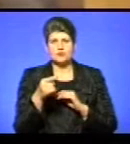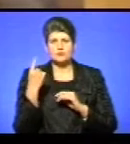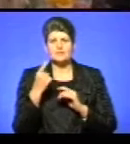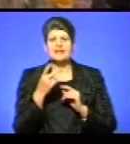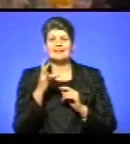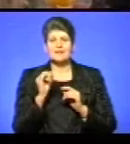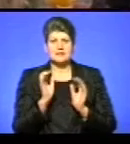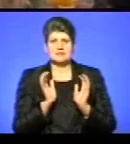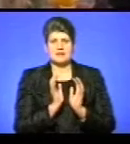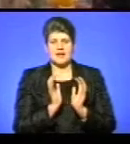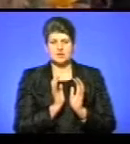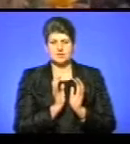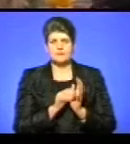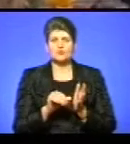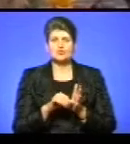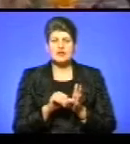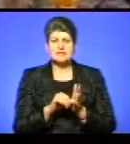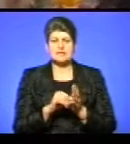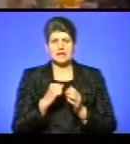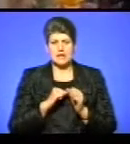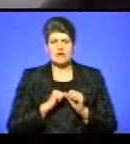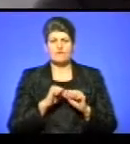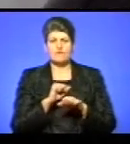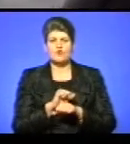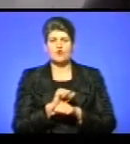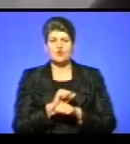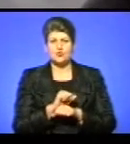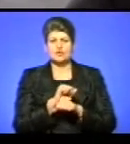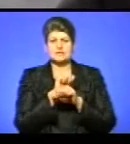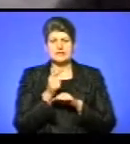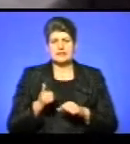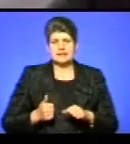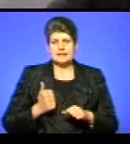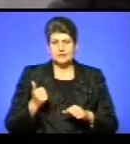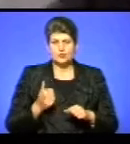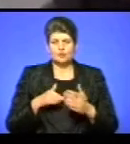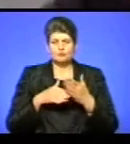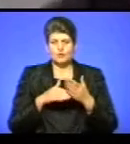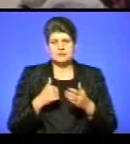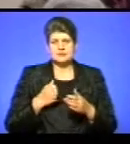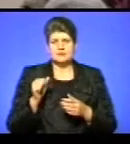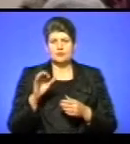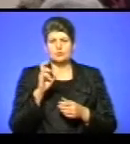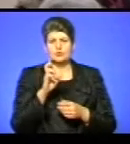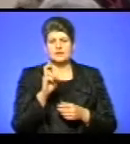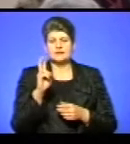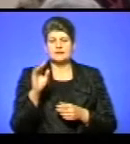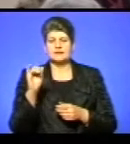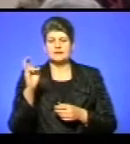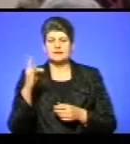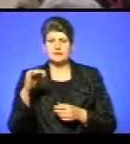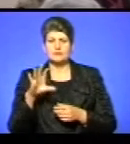збереження. Учасник Революції Гідності, волонтер Логістичного центру допомоги бійцям АТО Богдан Кіньдій був